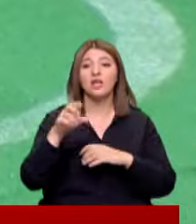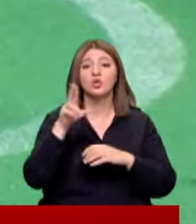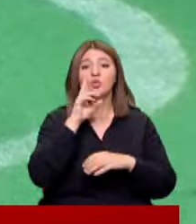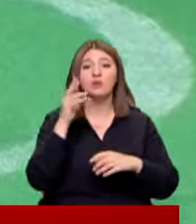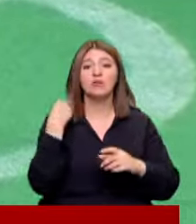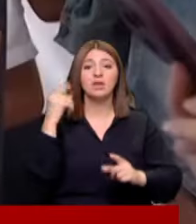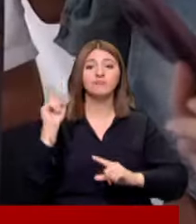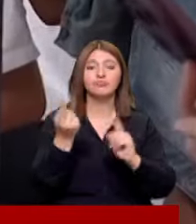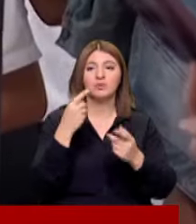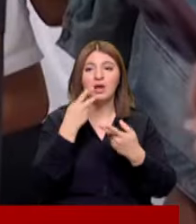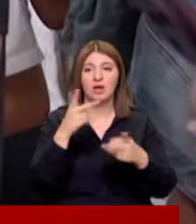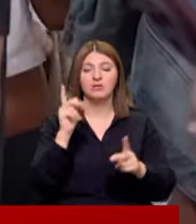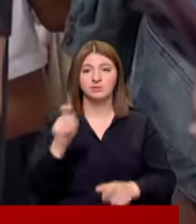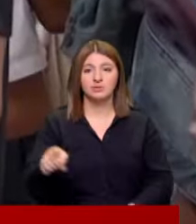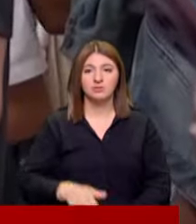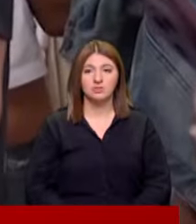son yenilikleri sergiledi